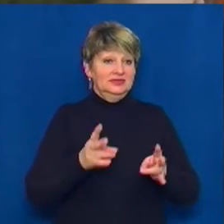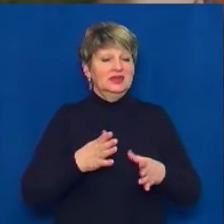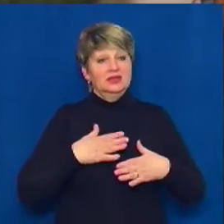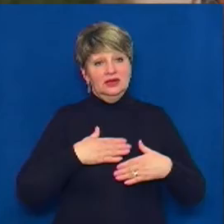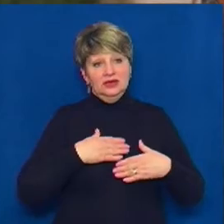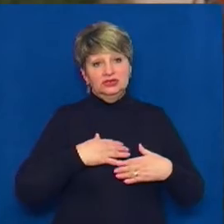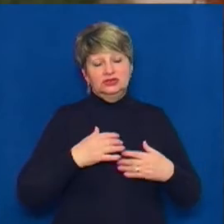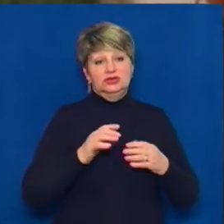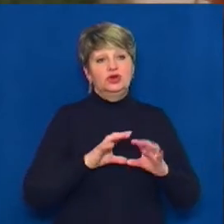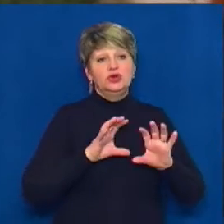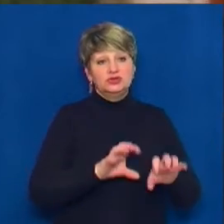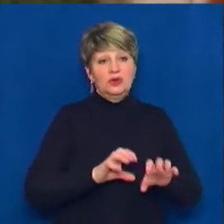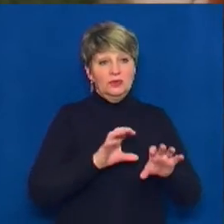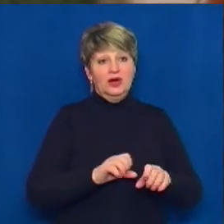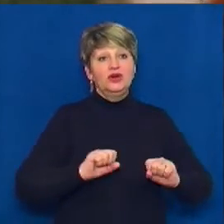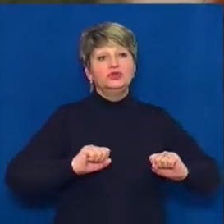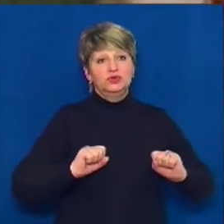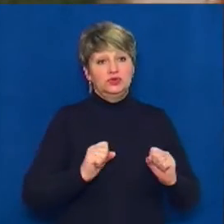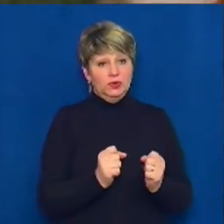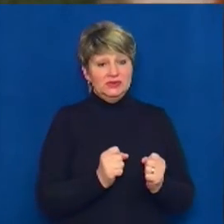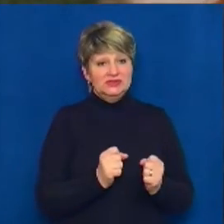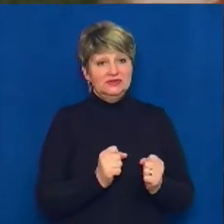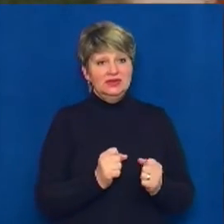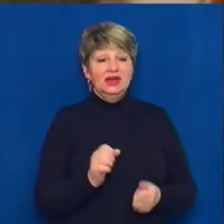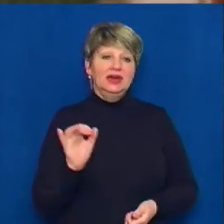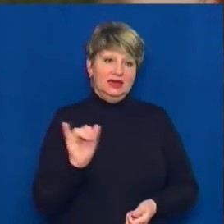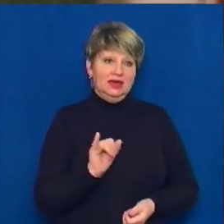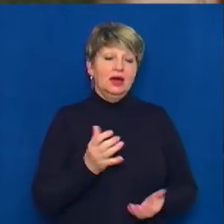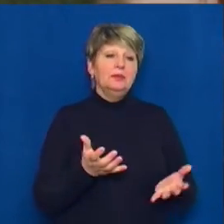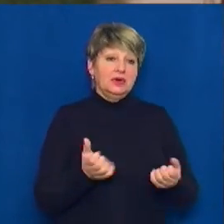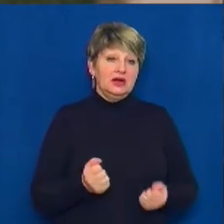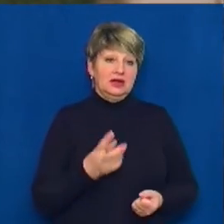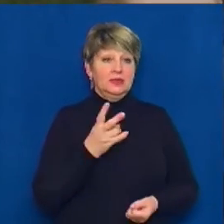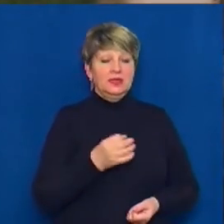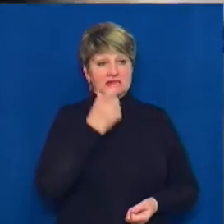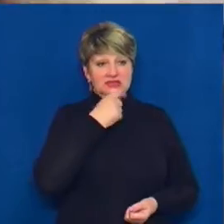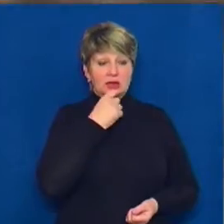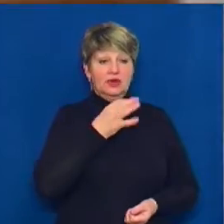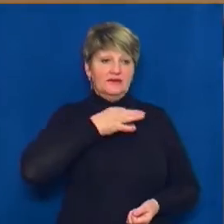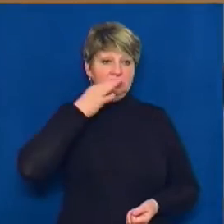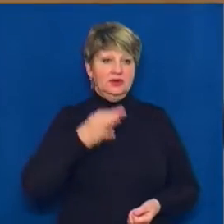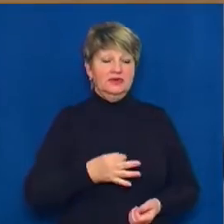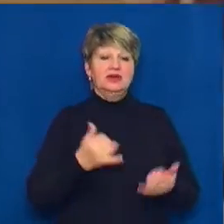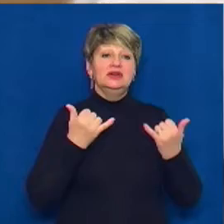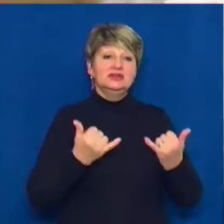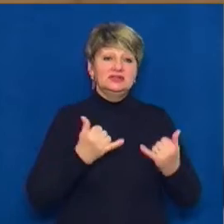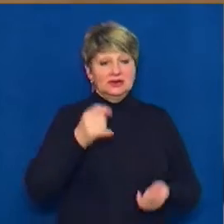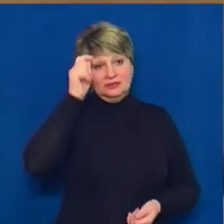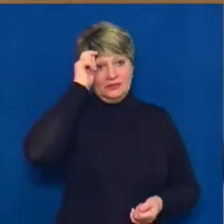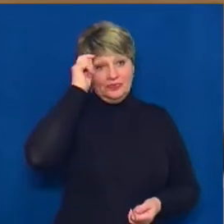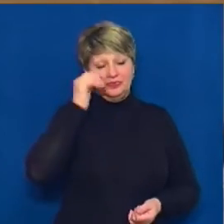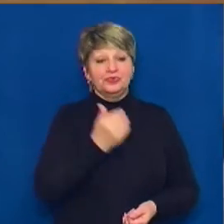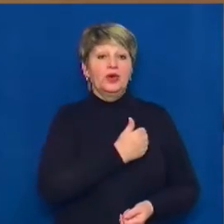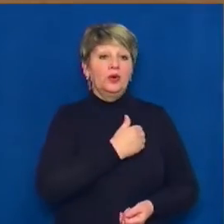чотирихлапих друзів. І все ж таки брали на себе відповідальність. Нині Сергій Залізняк